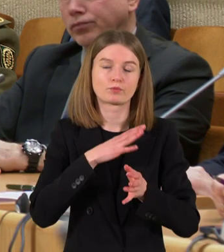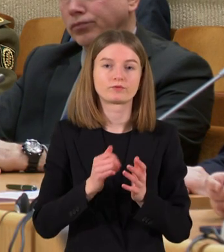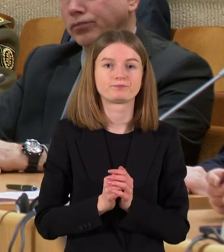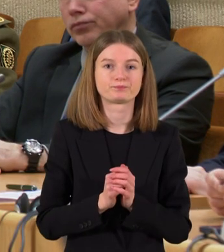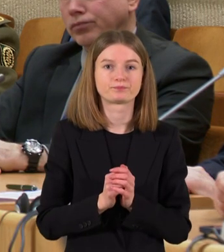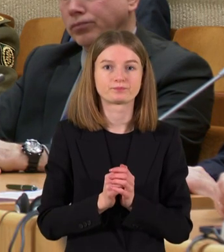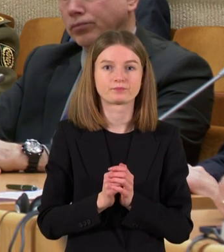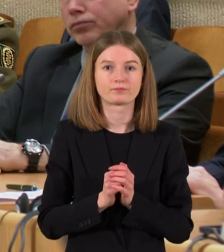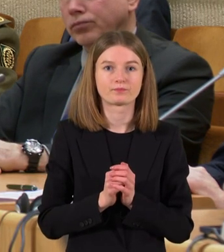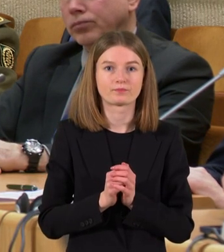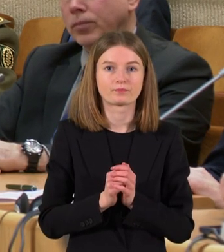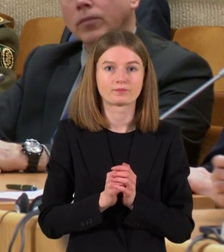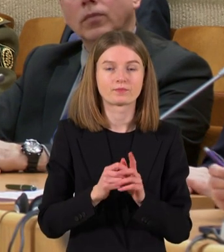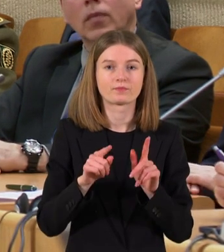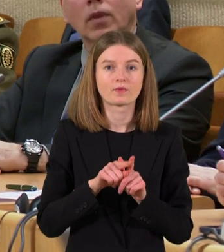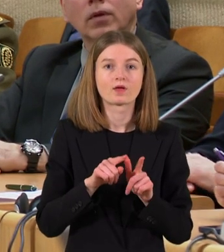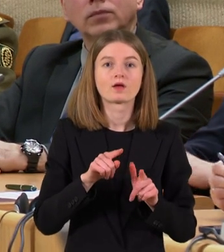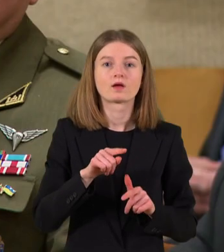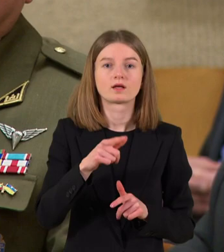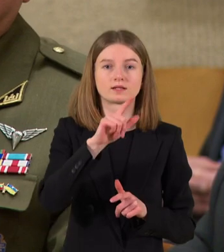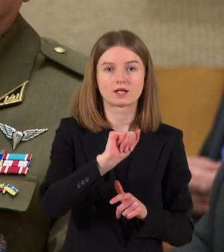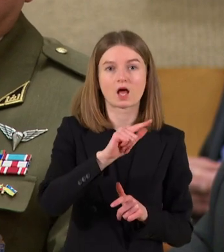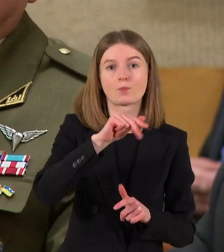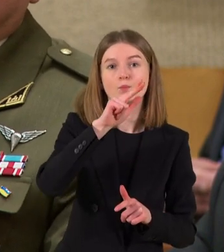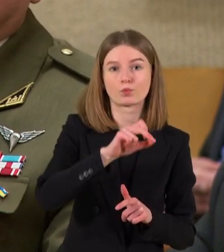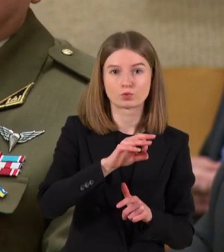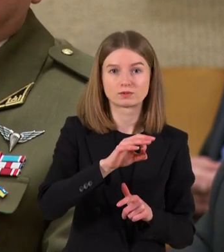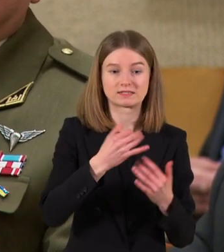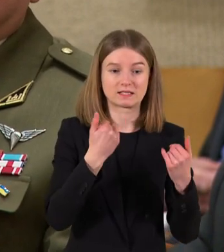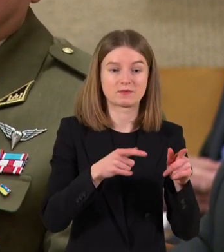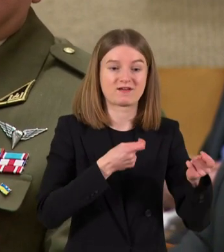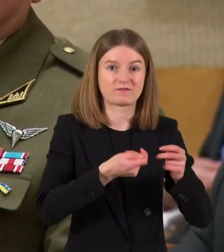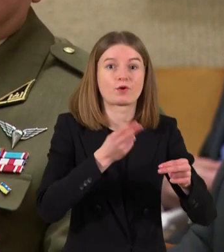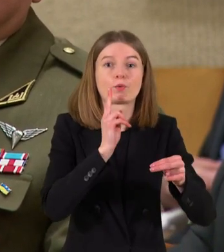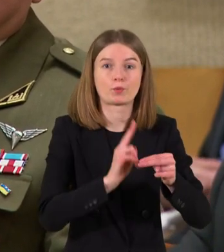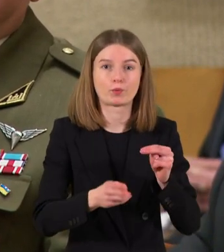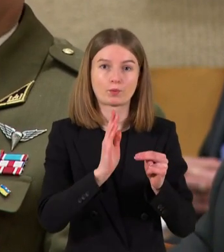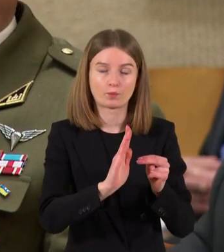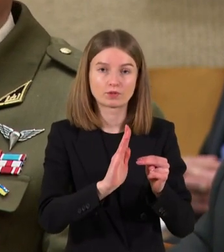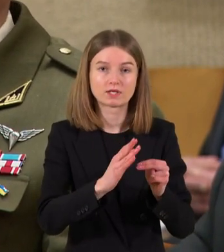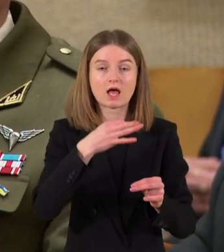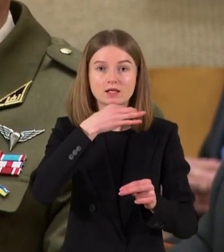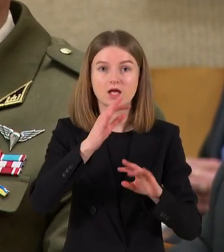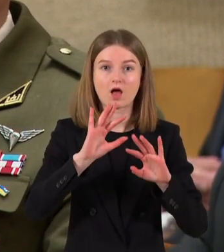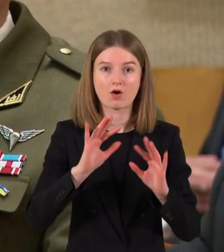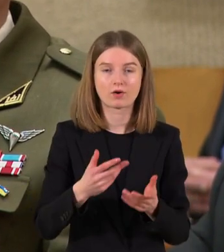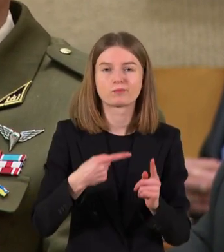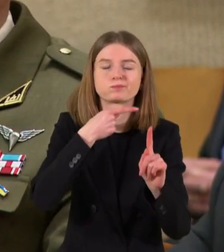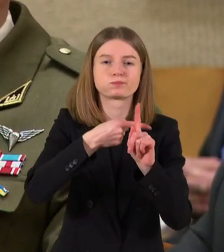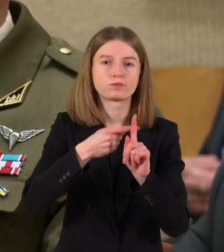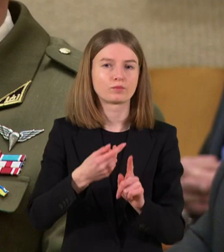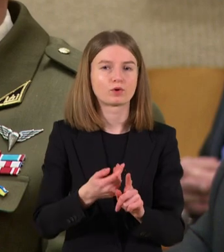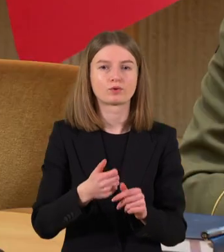sąjungos vadas, atsargos pulkininkas Albertas Dapkus, kaip itin didelį pasiekimą įvardyje, beveik penkis kartus išaugus į